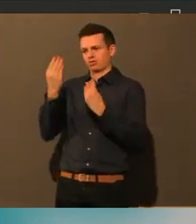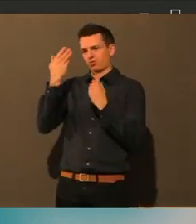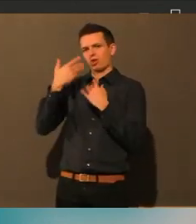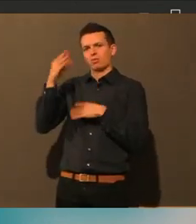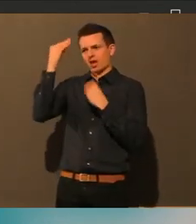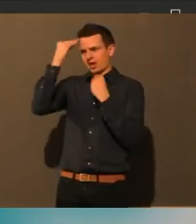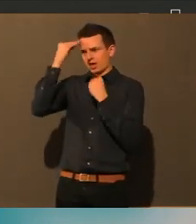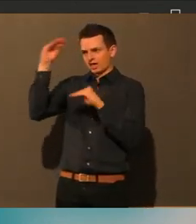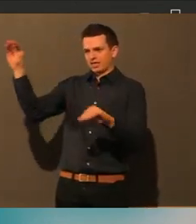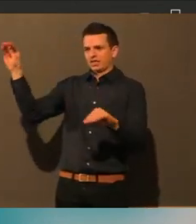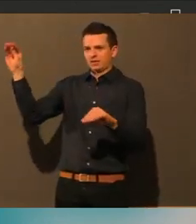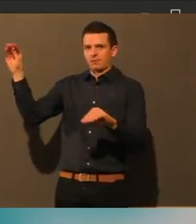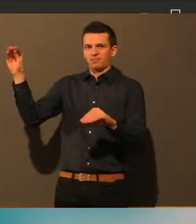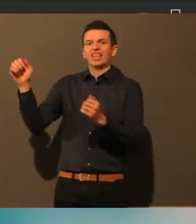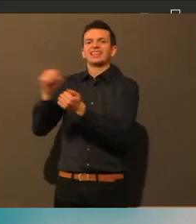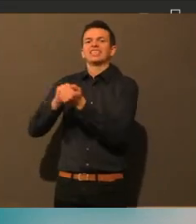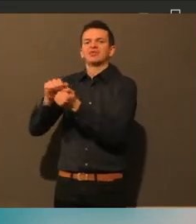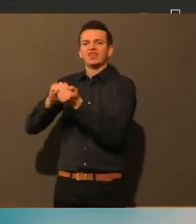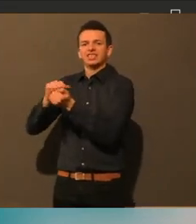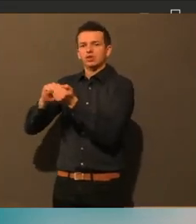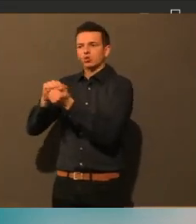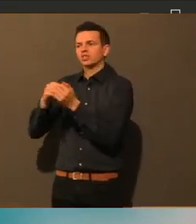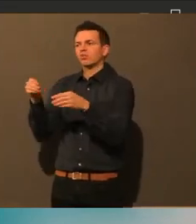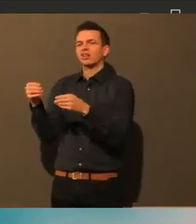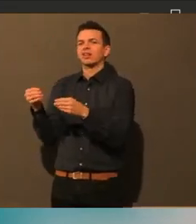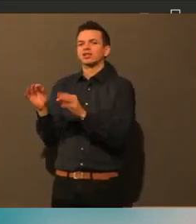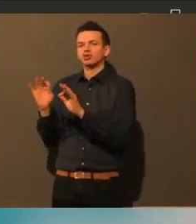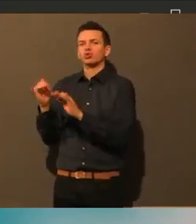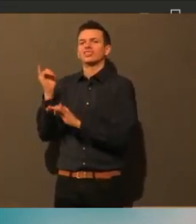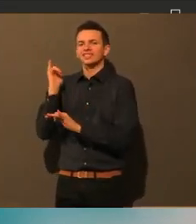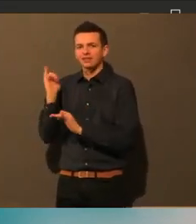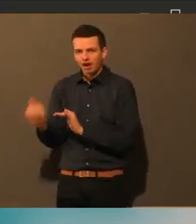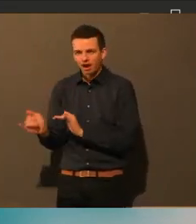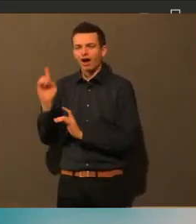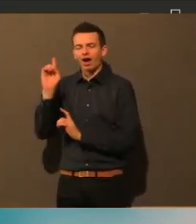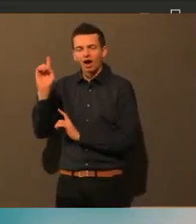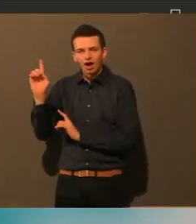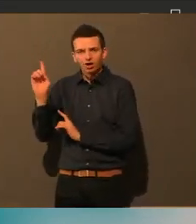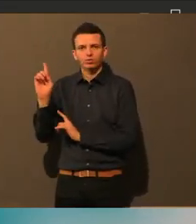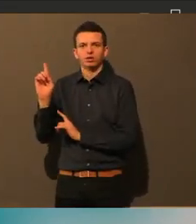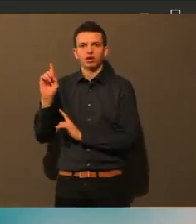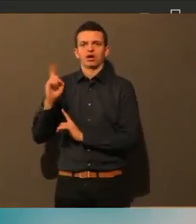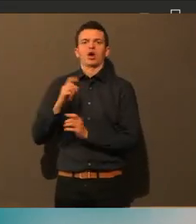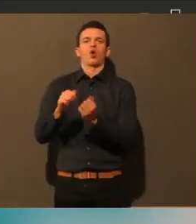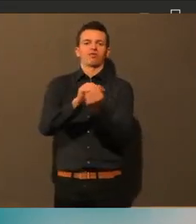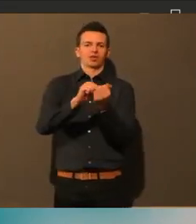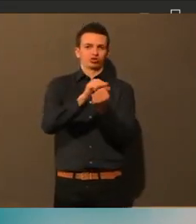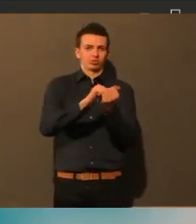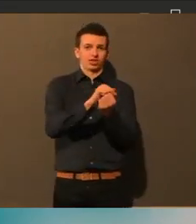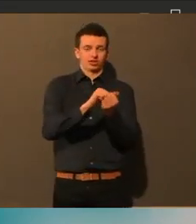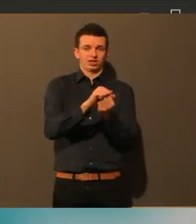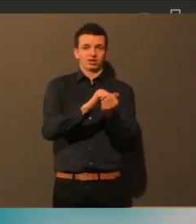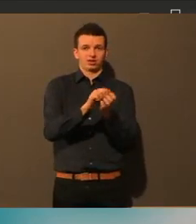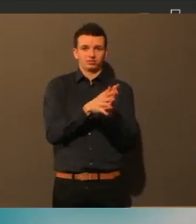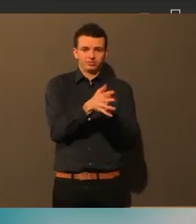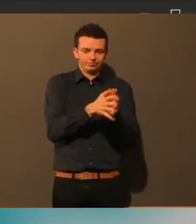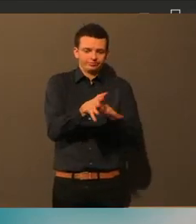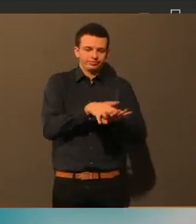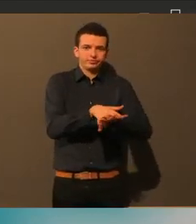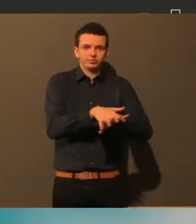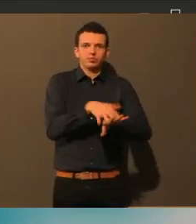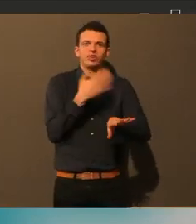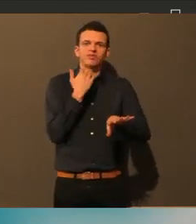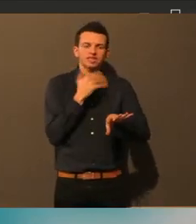lieber Hände wäscht und nur selten Desinfektionsmittel, wenn es kein Waschbecken zur Verfügung steht, eben verwendet.